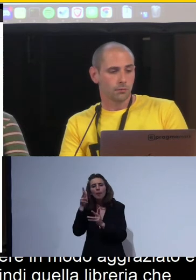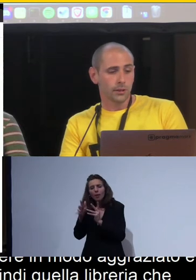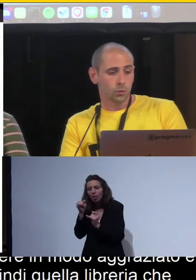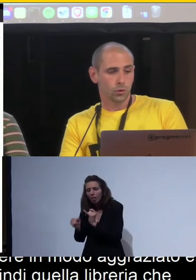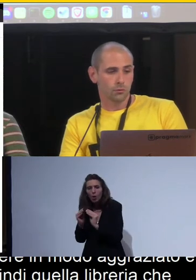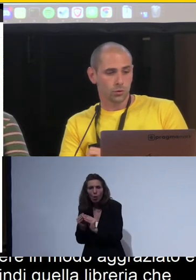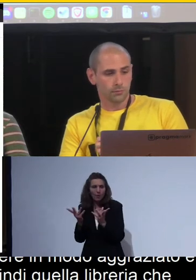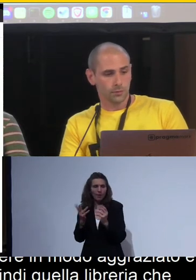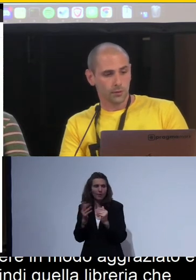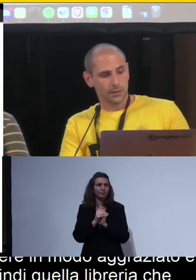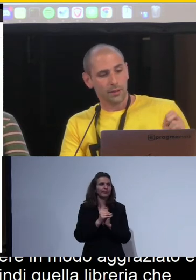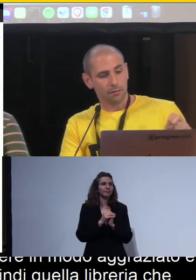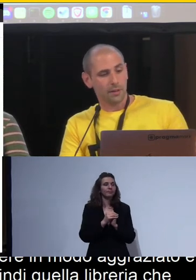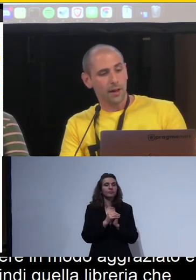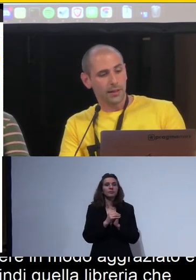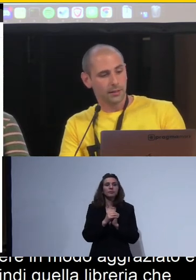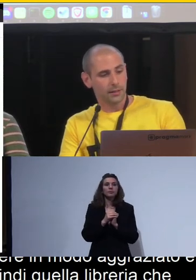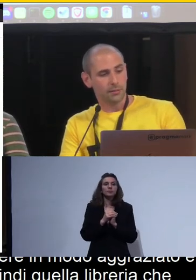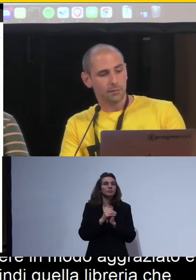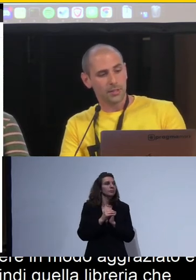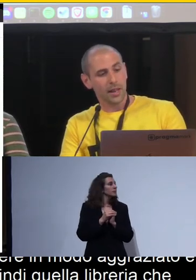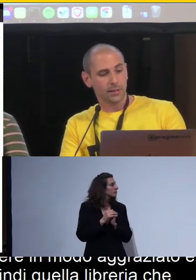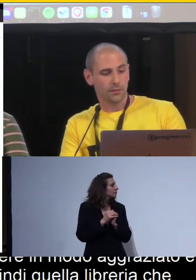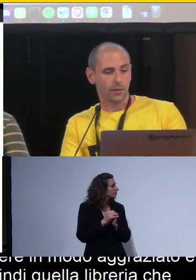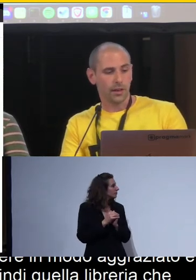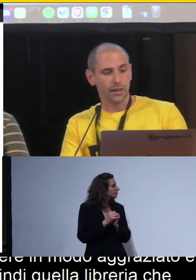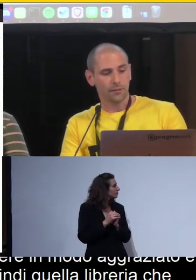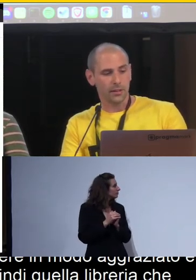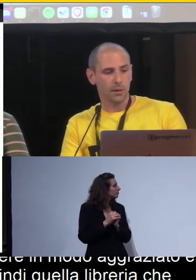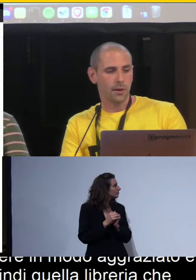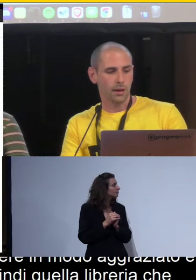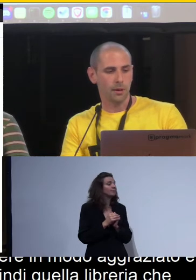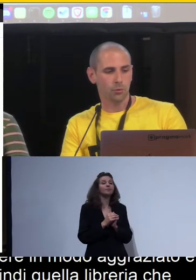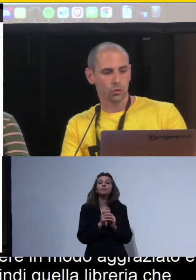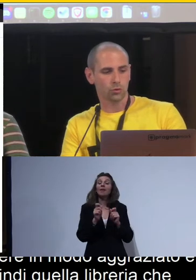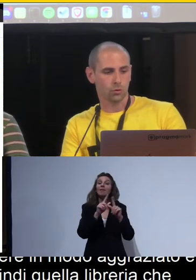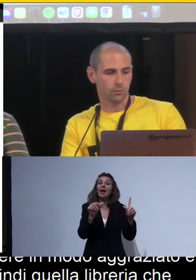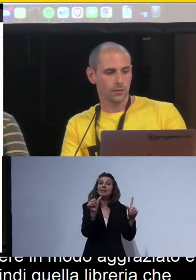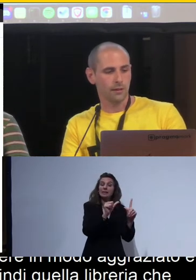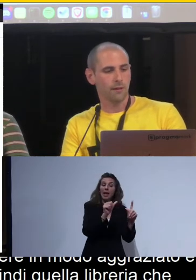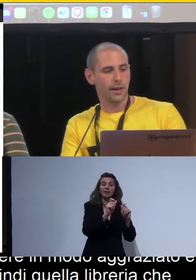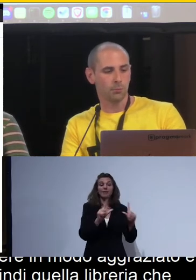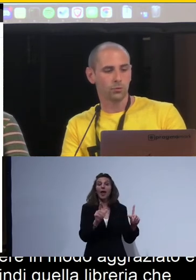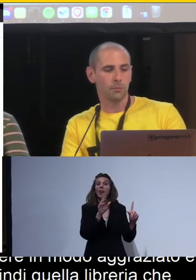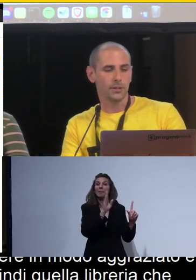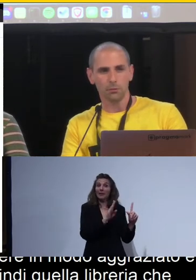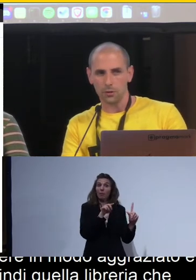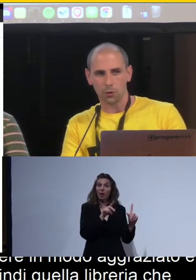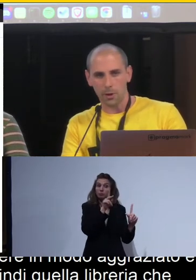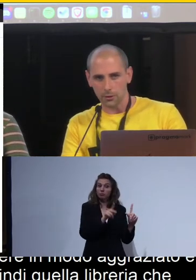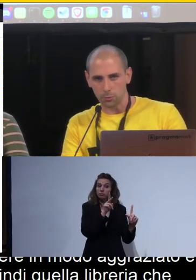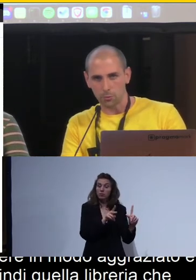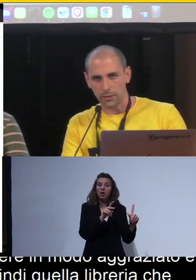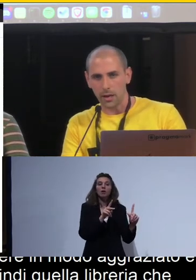Il tutto dei file di slide e dei file di beamer abbiamo sotto dei file .md,